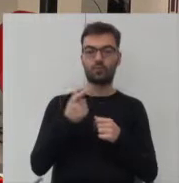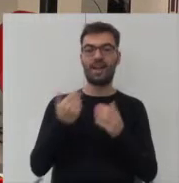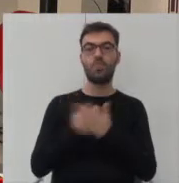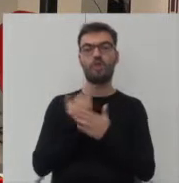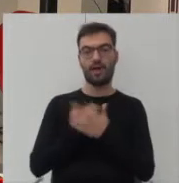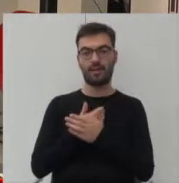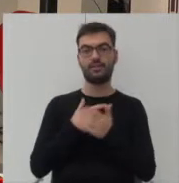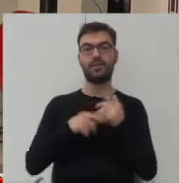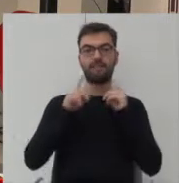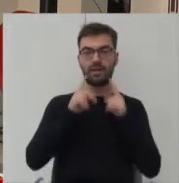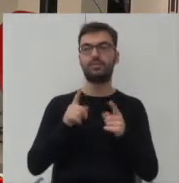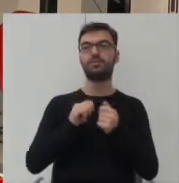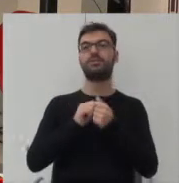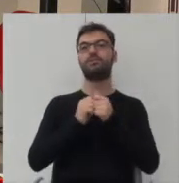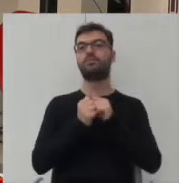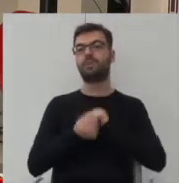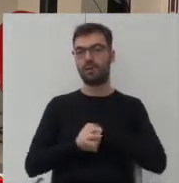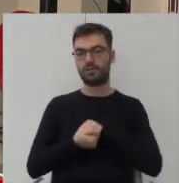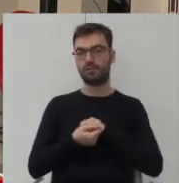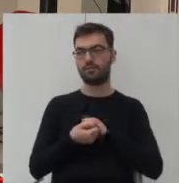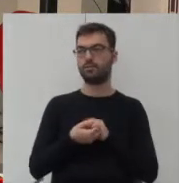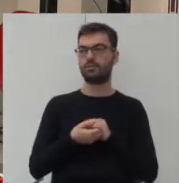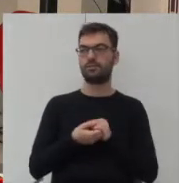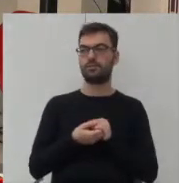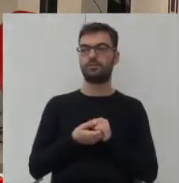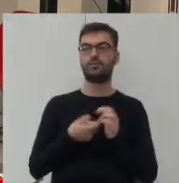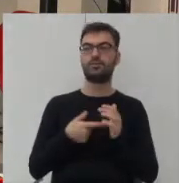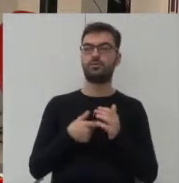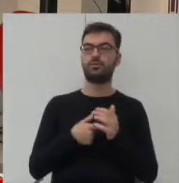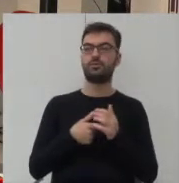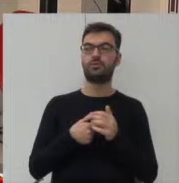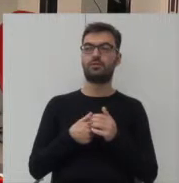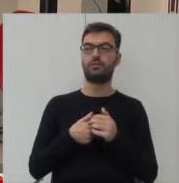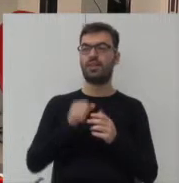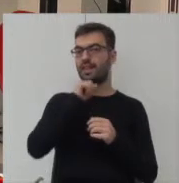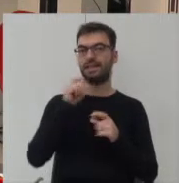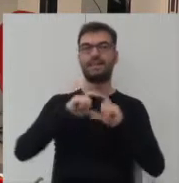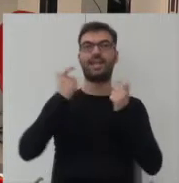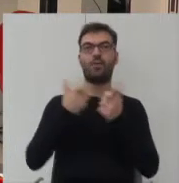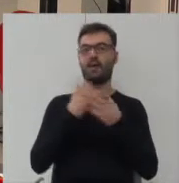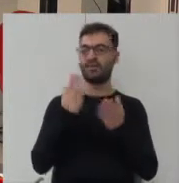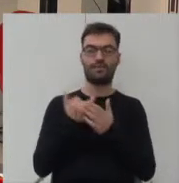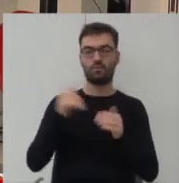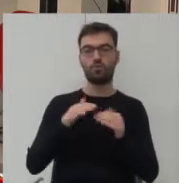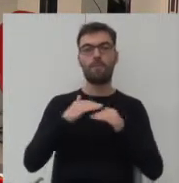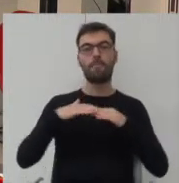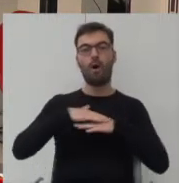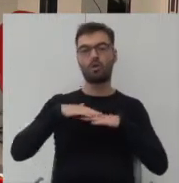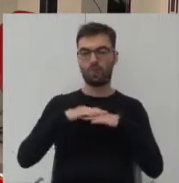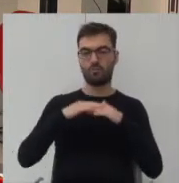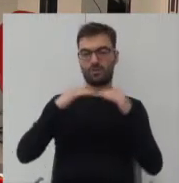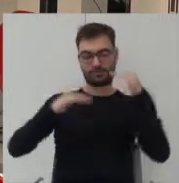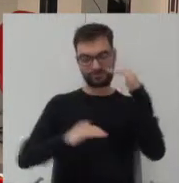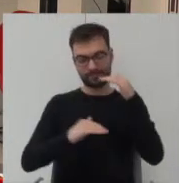poruszają, dokonują zmiany w społecznej, to nigdy na poziomie krajowym. Zawsze ona musi wyrosnąć z poziomu